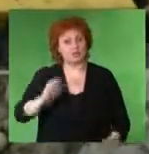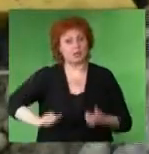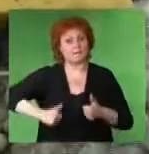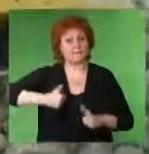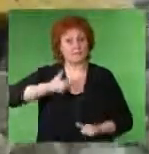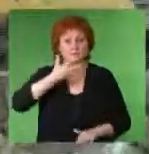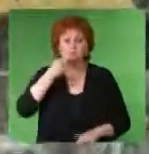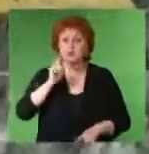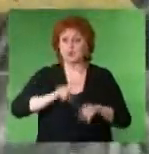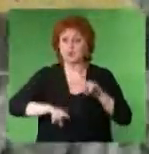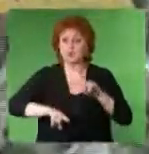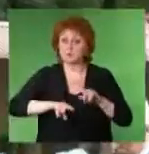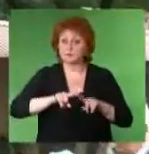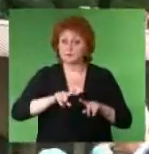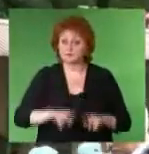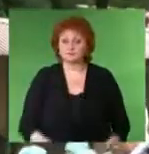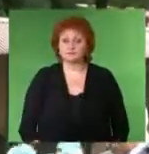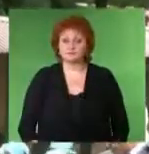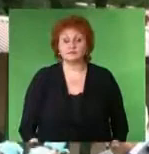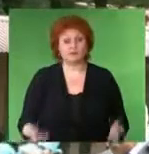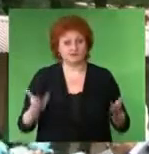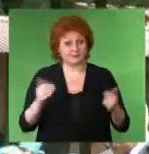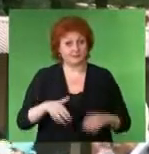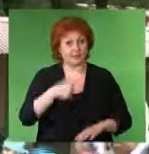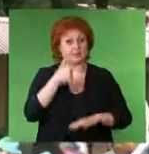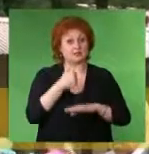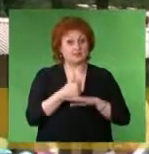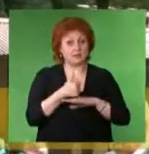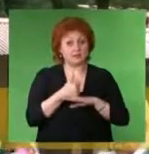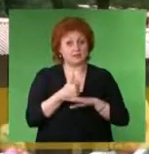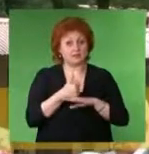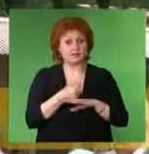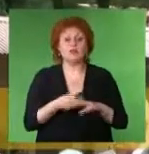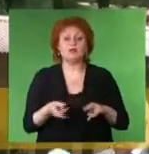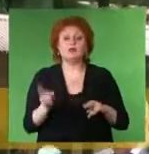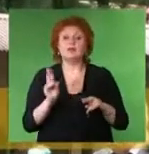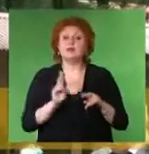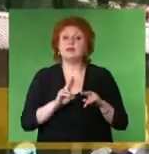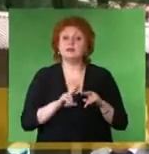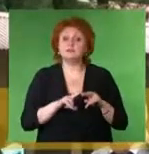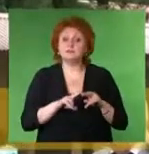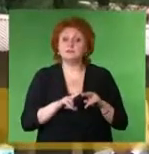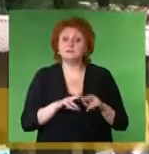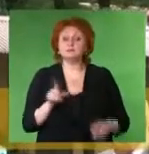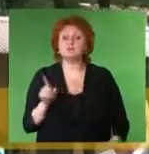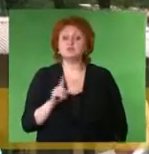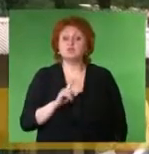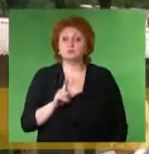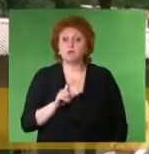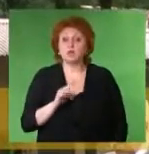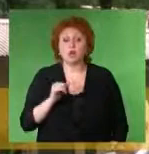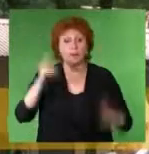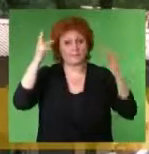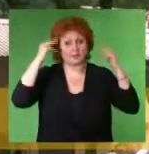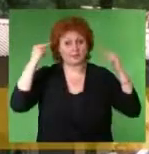гражданина-патриота своей Родины Конечно, самая главная цель таких лагерей – это для того, чтобы